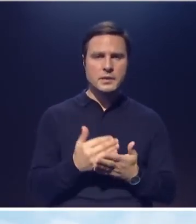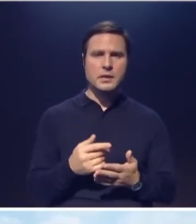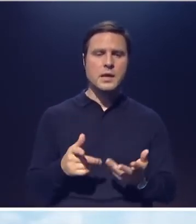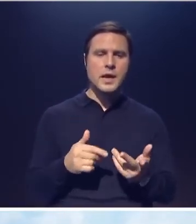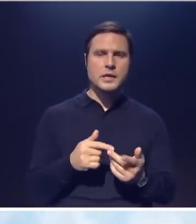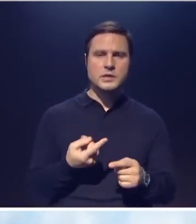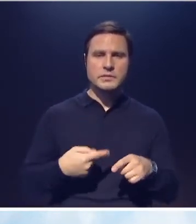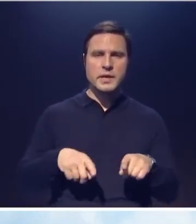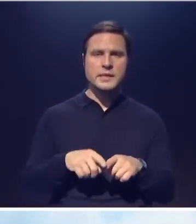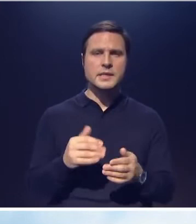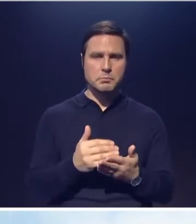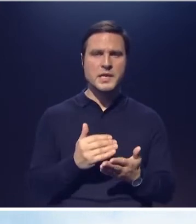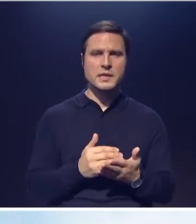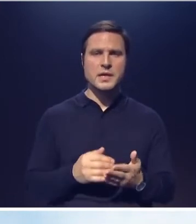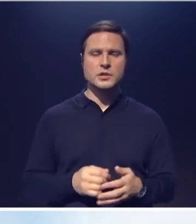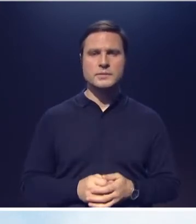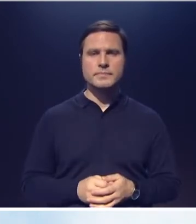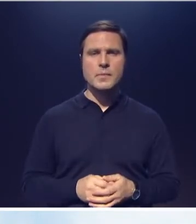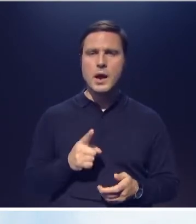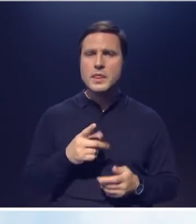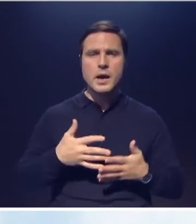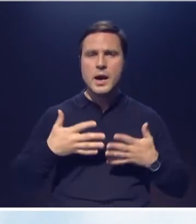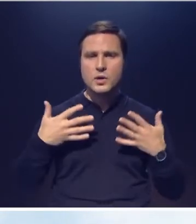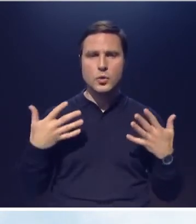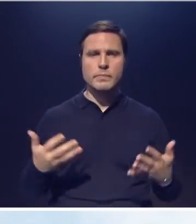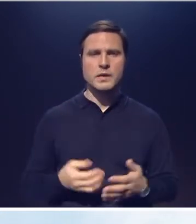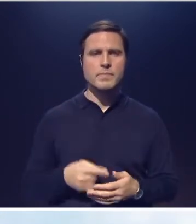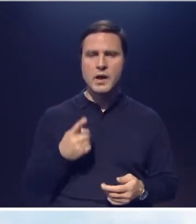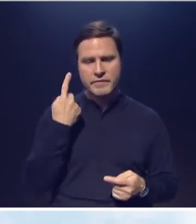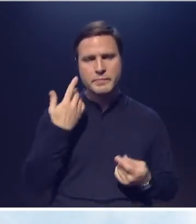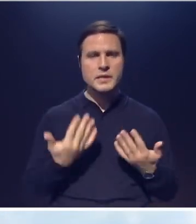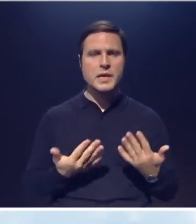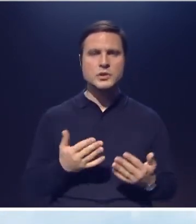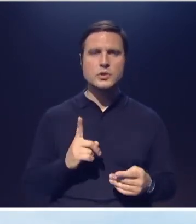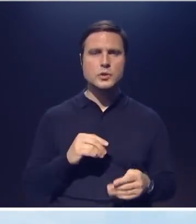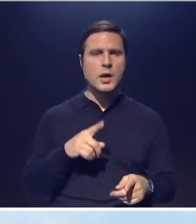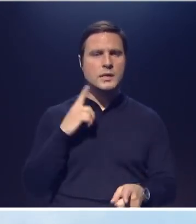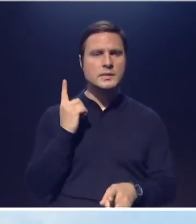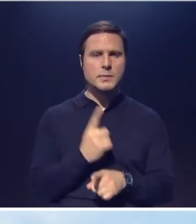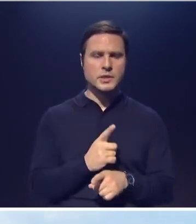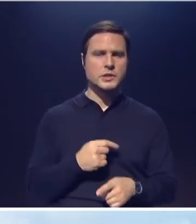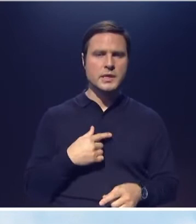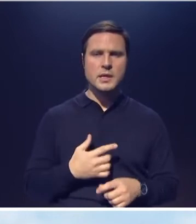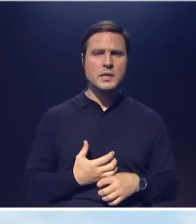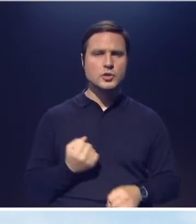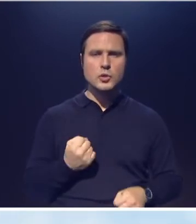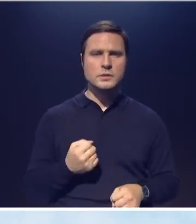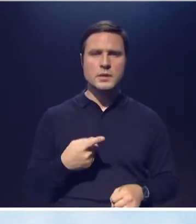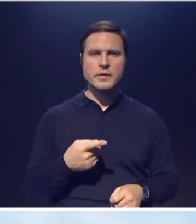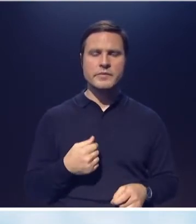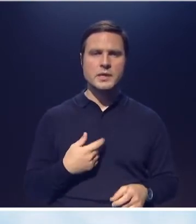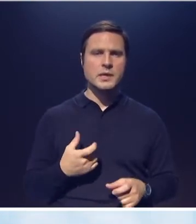этих передач. Оно огромное. А вам не кажется, что запрещая полностью, вот так жестко, мы их